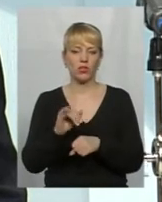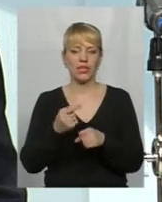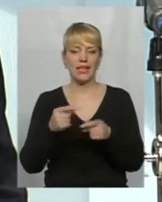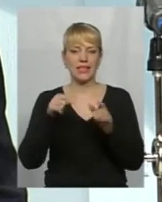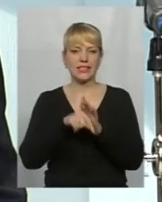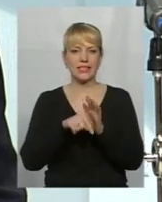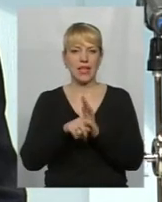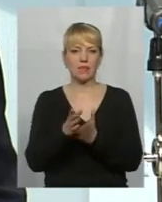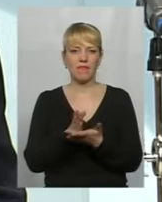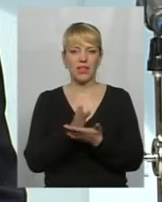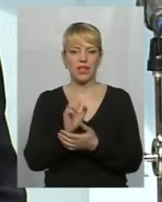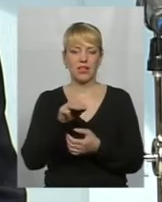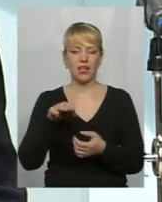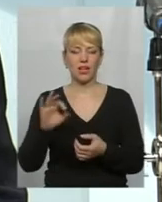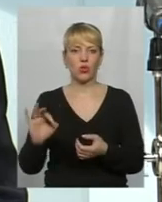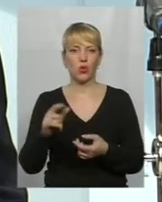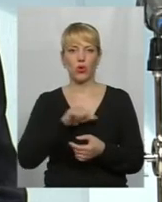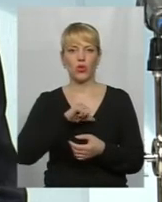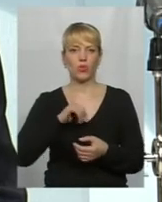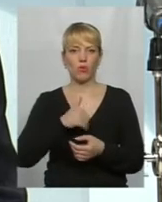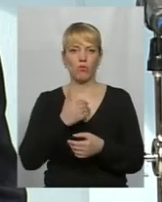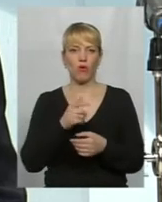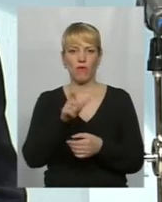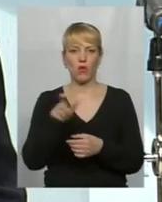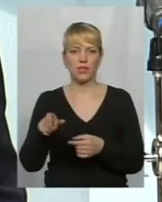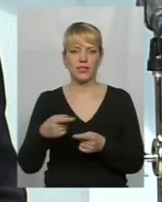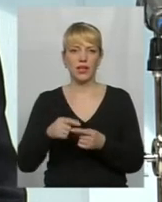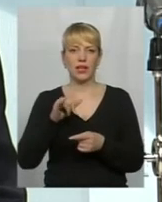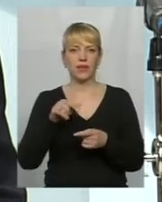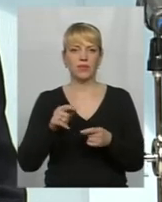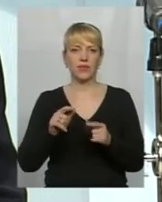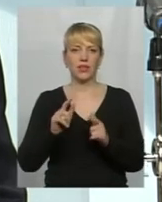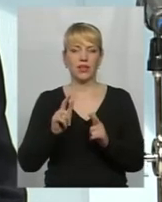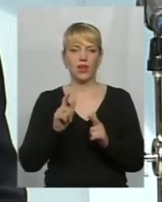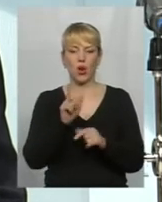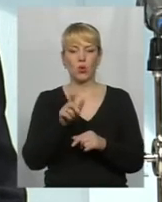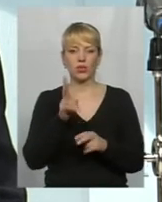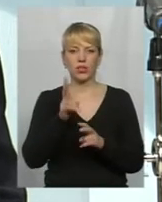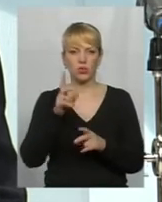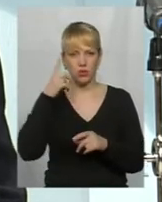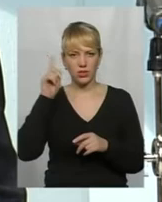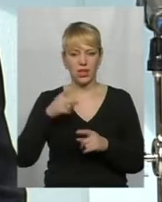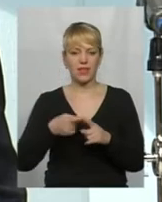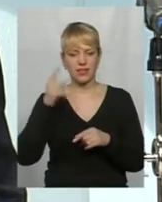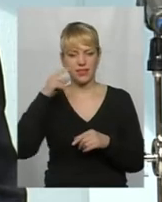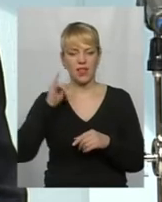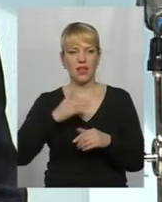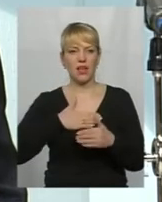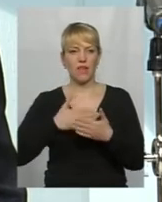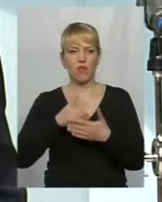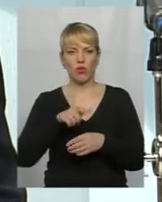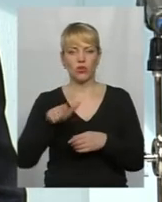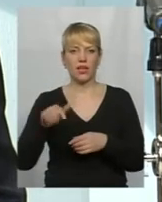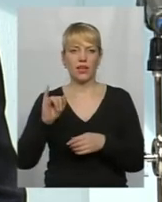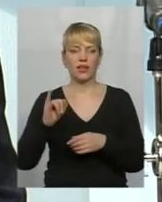АТО зробили, і добровольці. Це ті люди, які знали. Знали і волонтери, звідки знали.